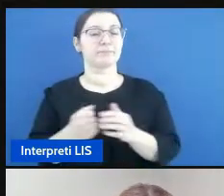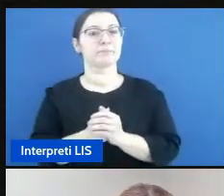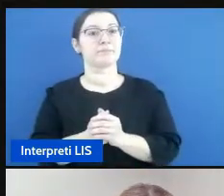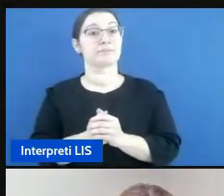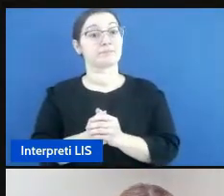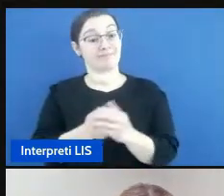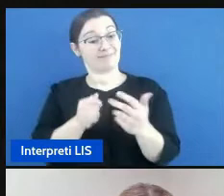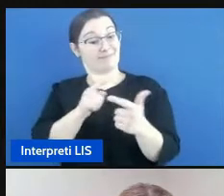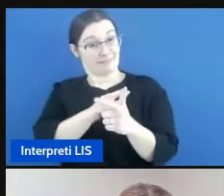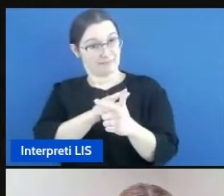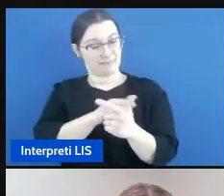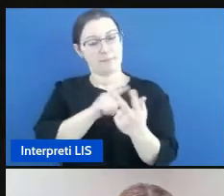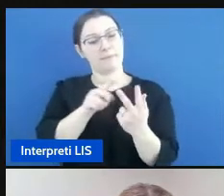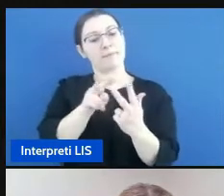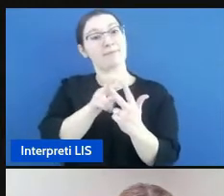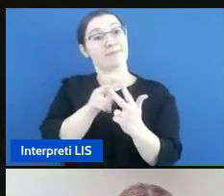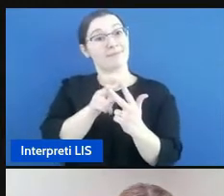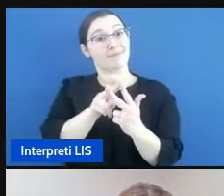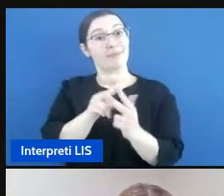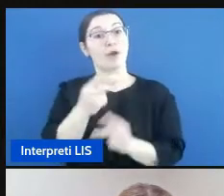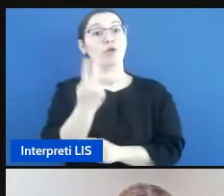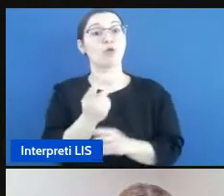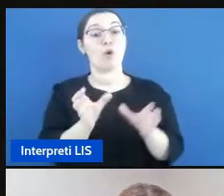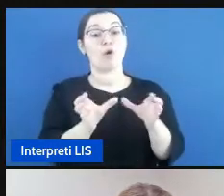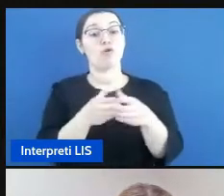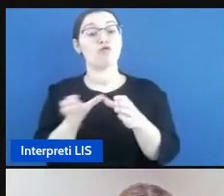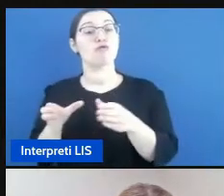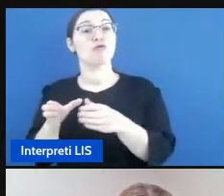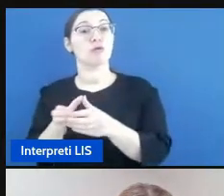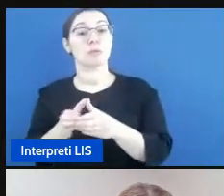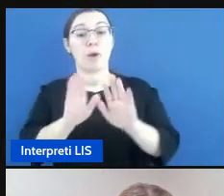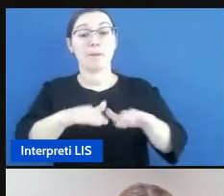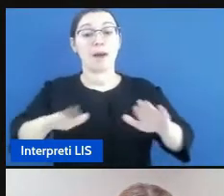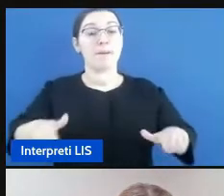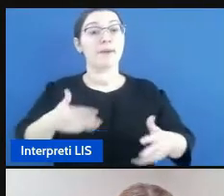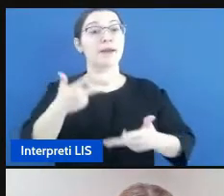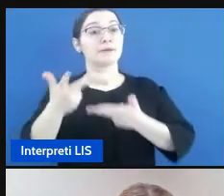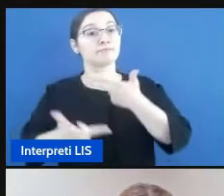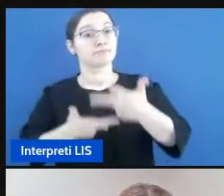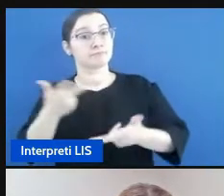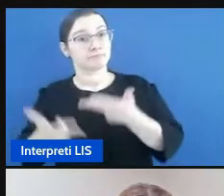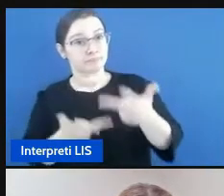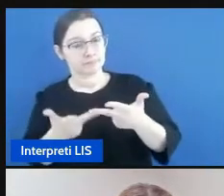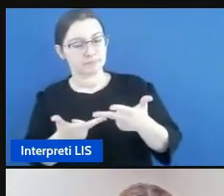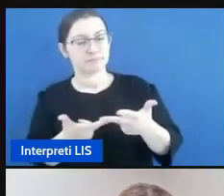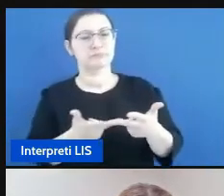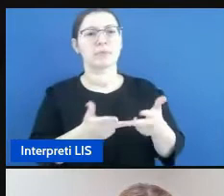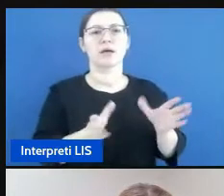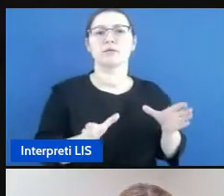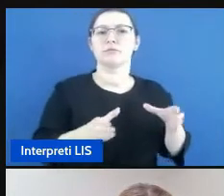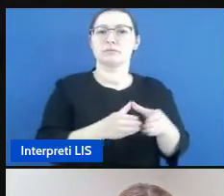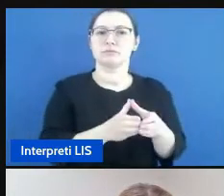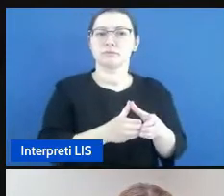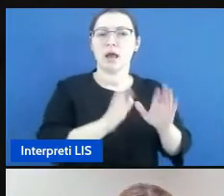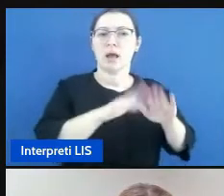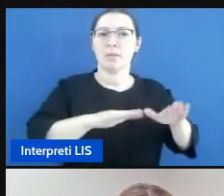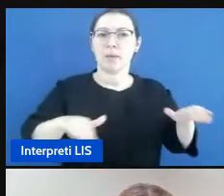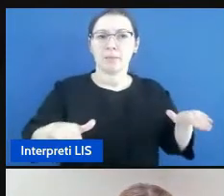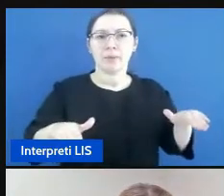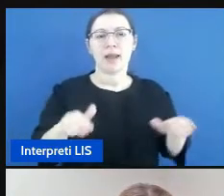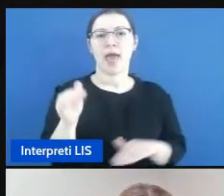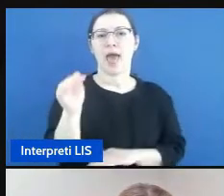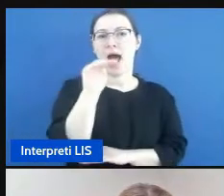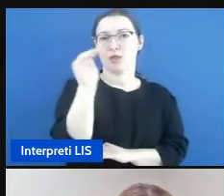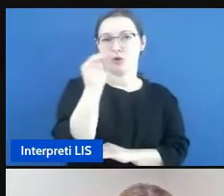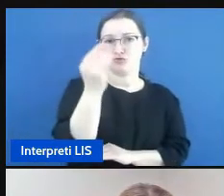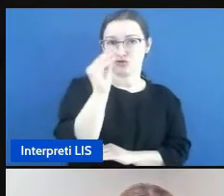due gruppi di segnanti uno di adolescenti della scuola superiore che usa la LIS